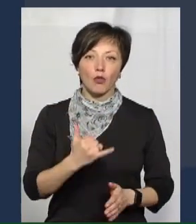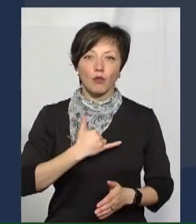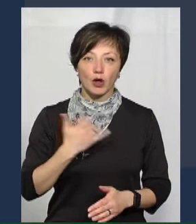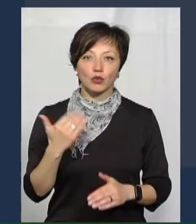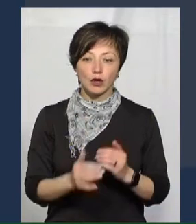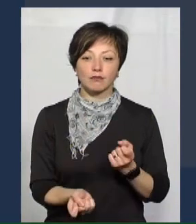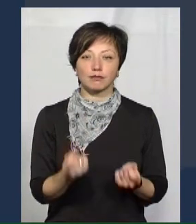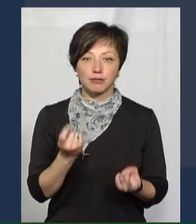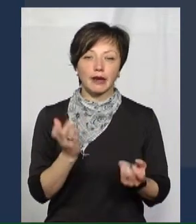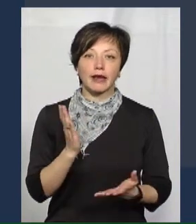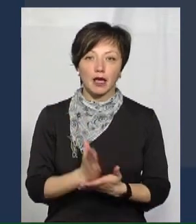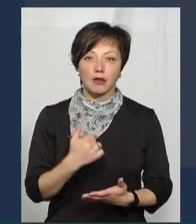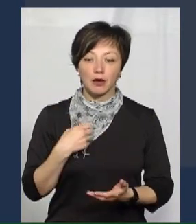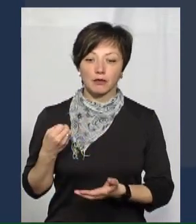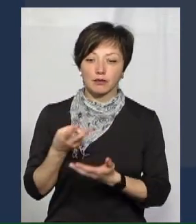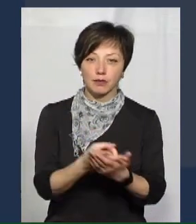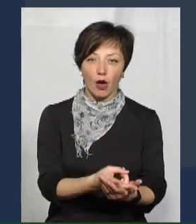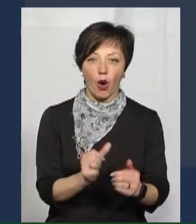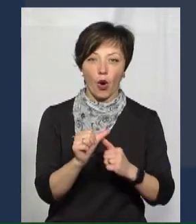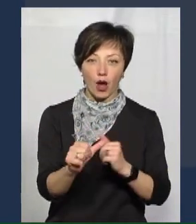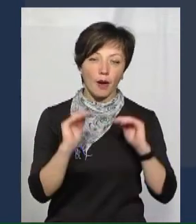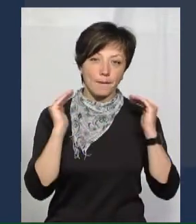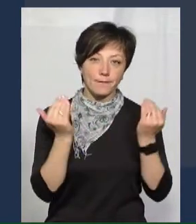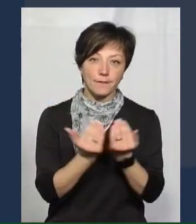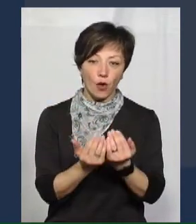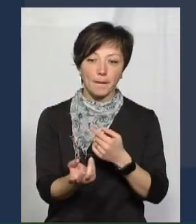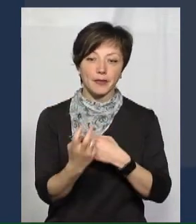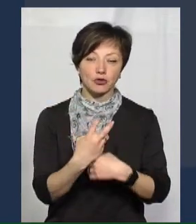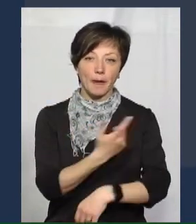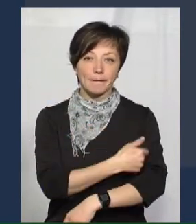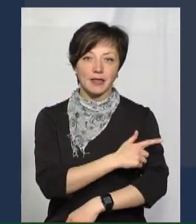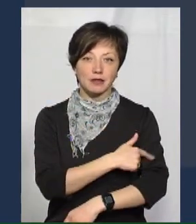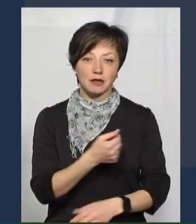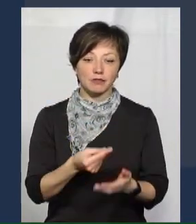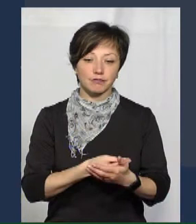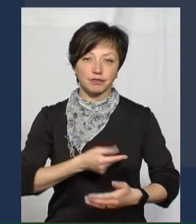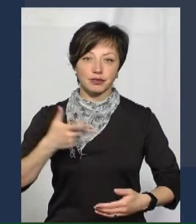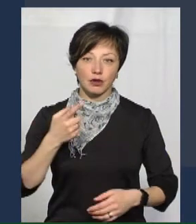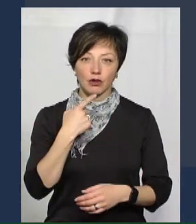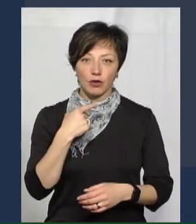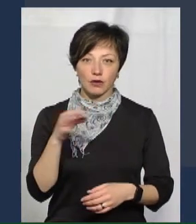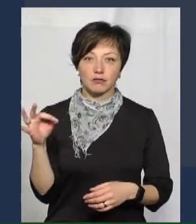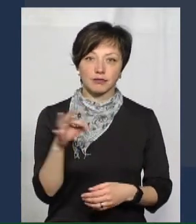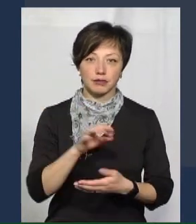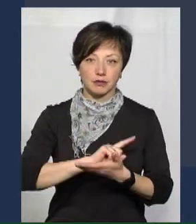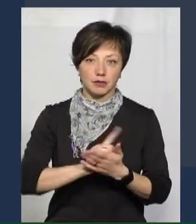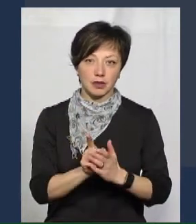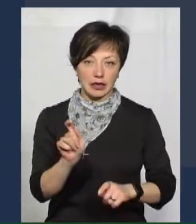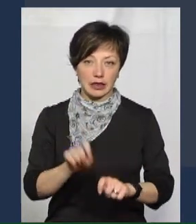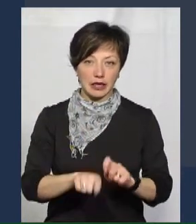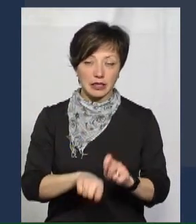вже наявність. Мене помістили в окремий бокс, прийшла медсестра, взяла кров на миттєвий тест. І